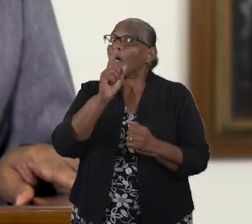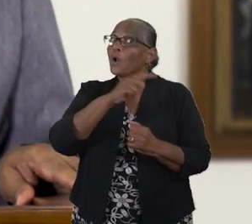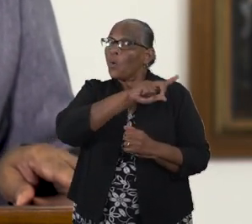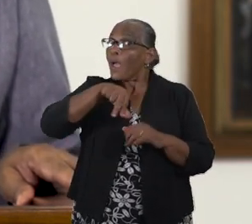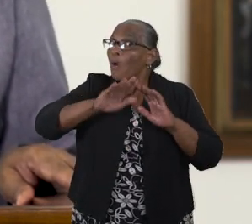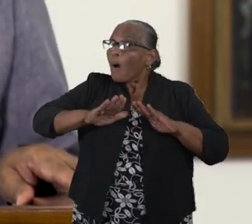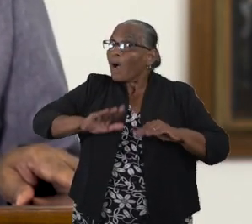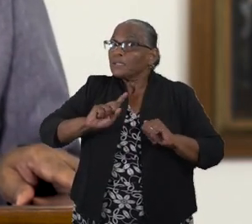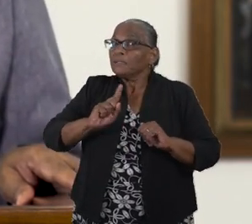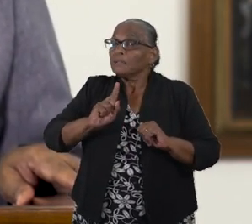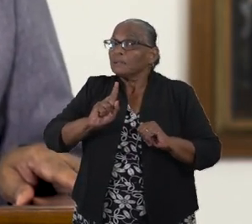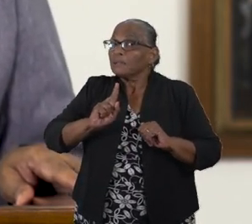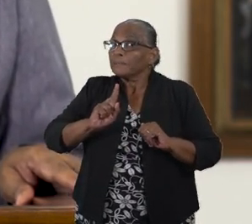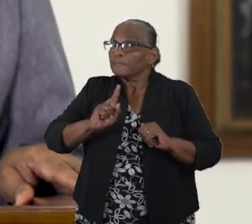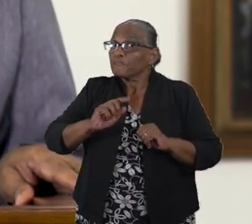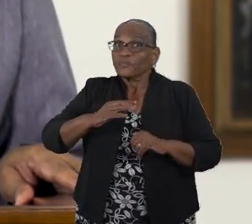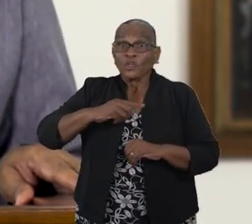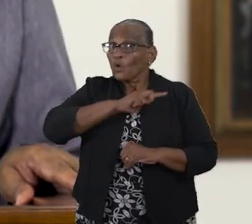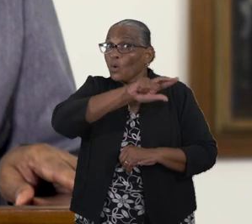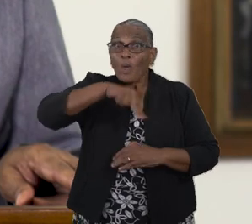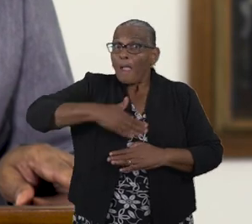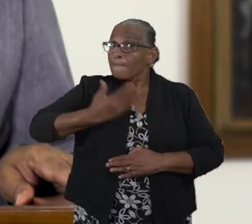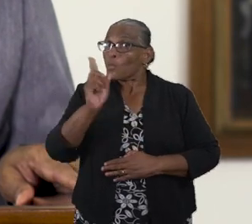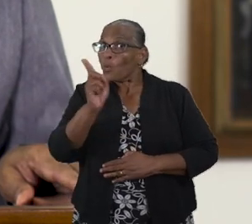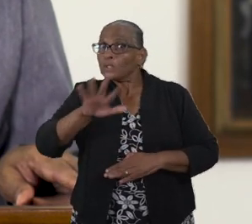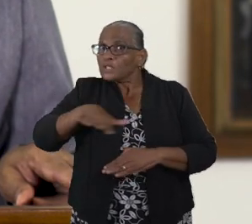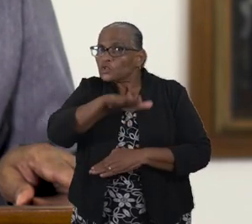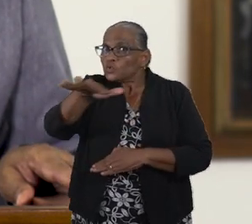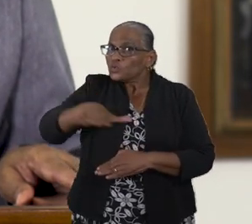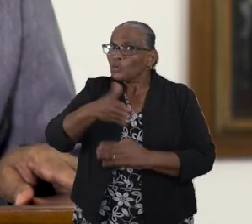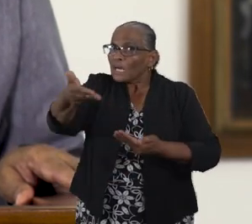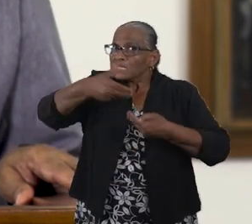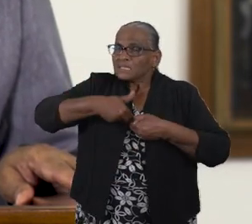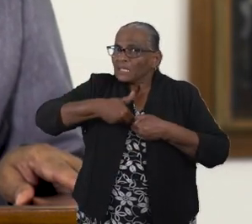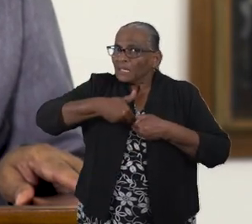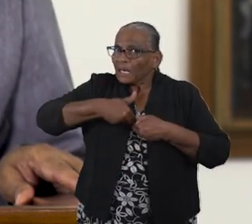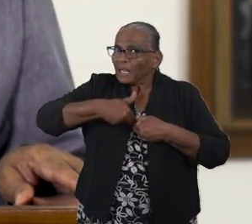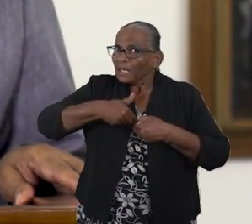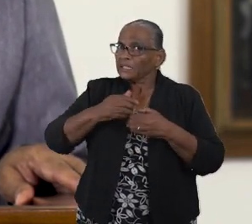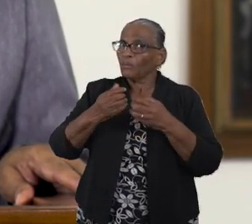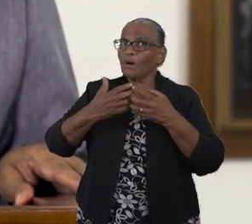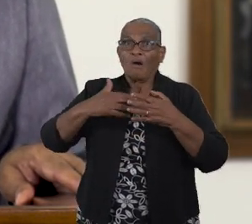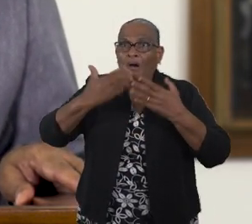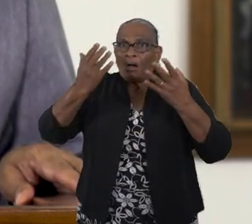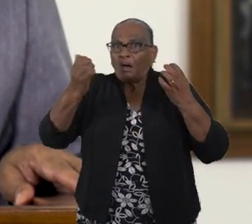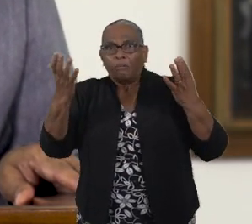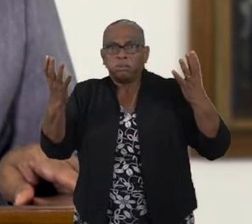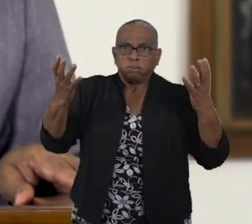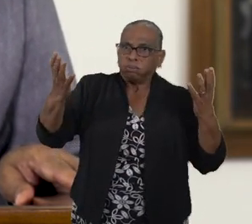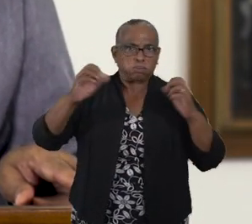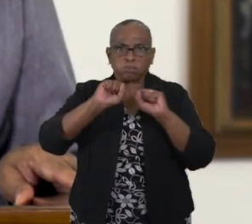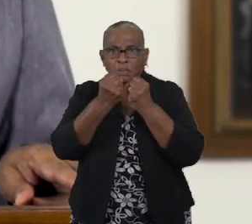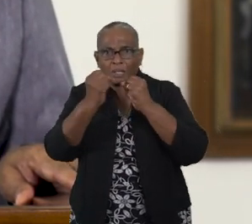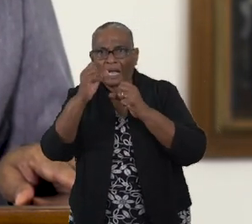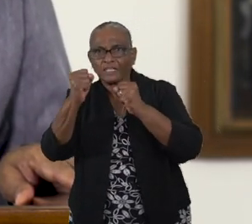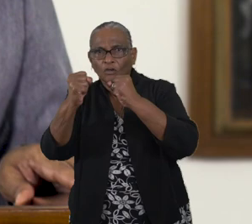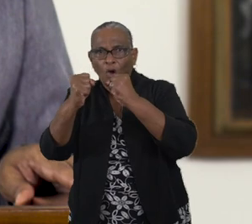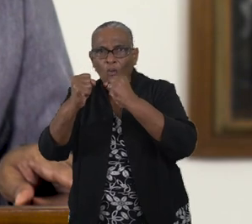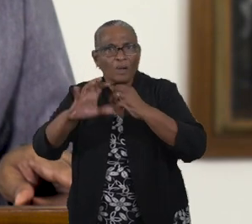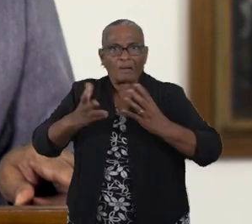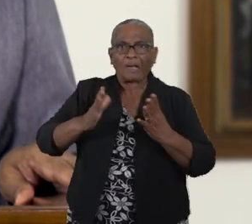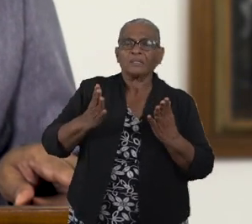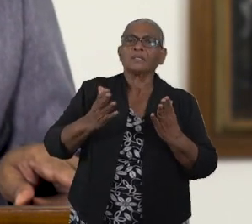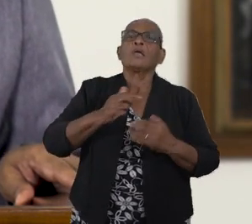niet op wachten. We mogen geen situatie krijgen die we niet het hoofd kunnen bieden. We zijn